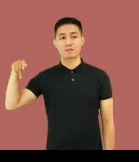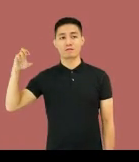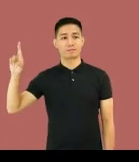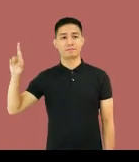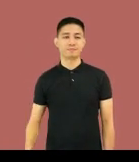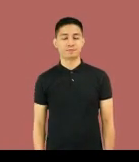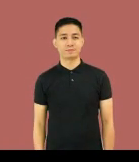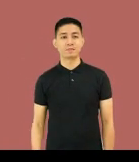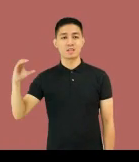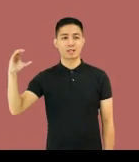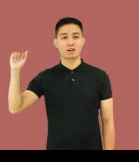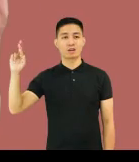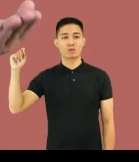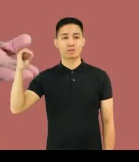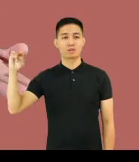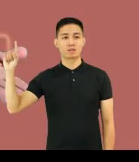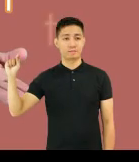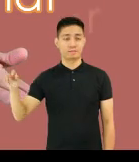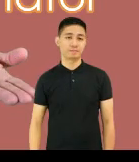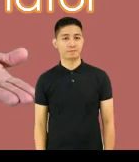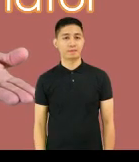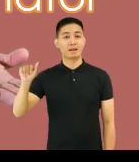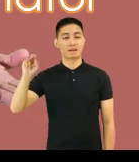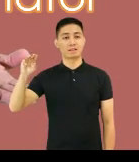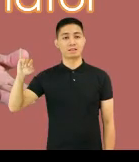kartunis, o animator?